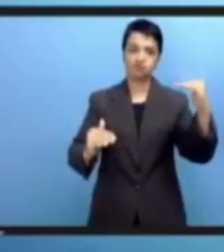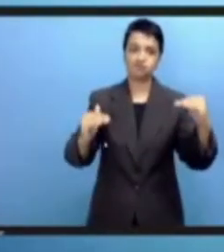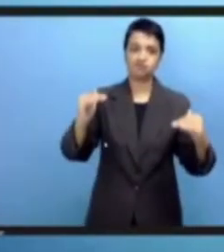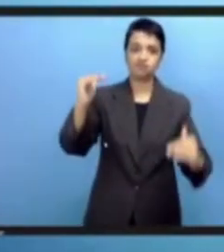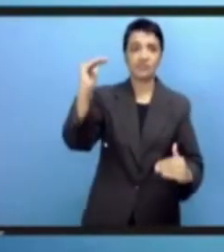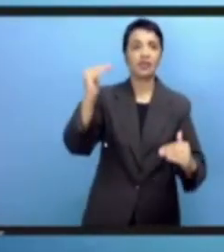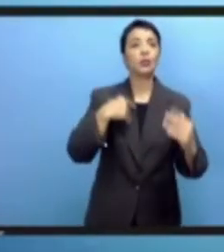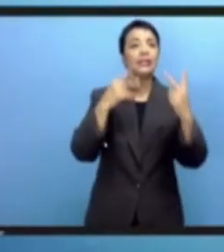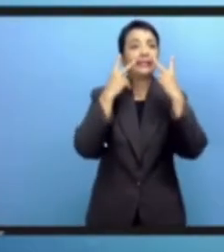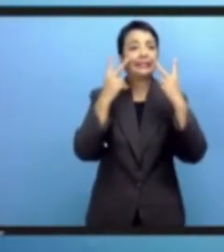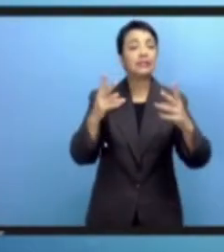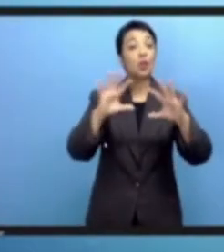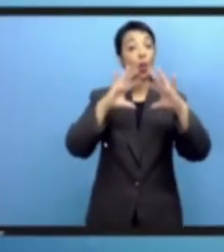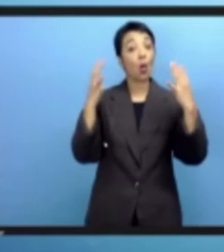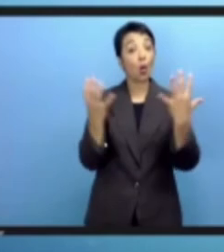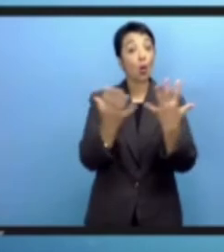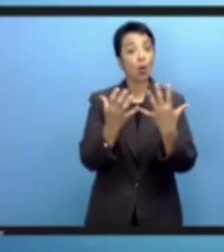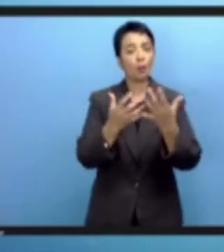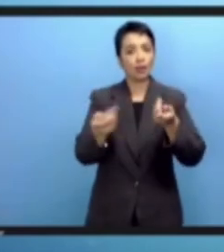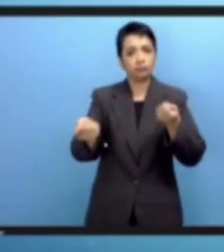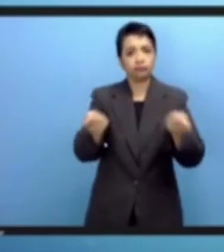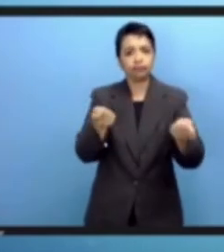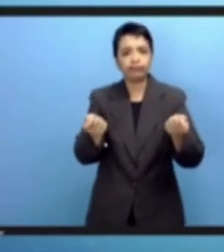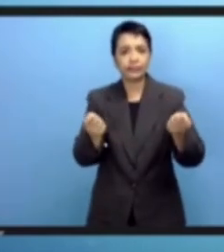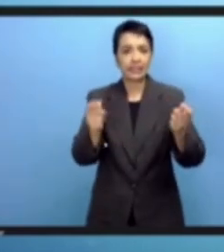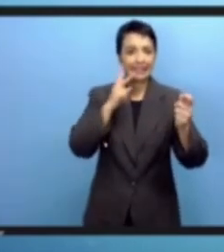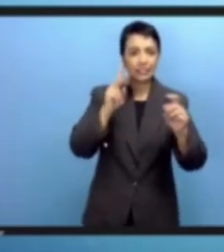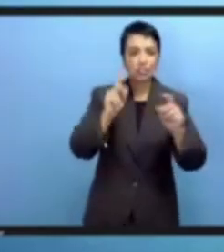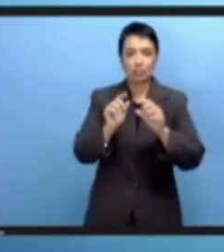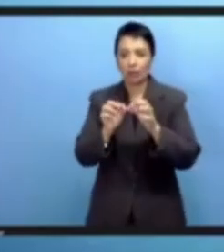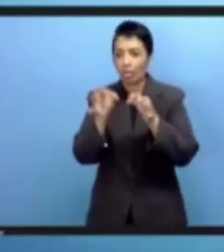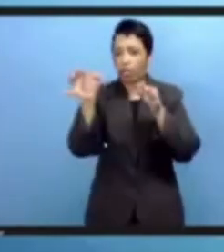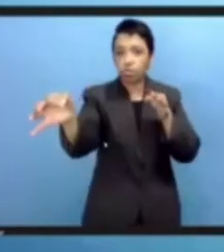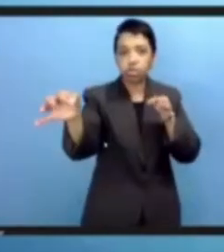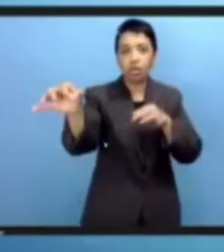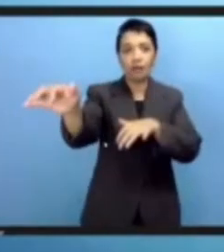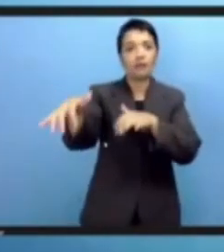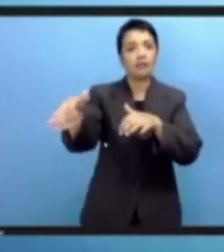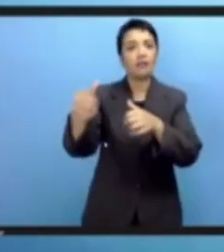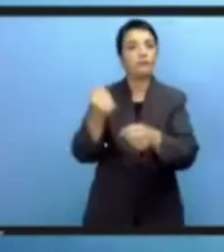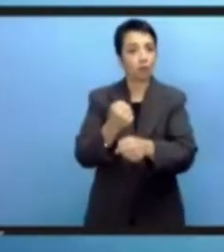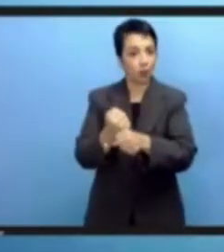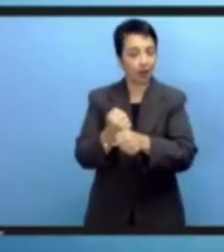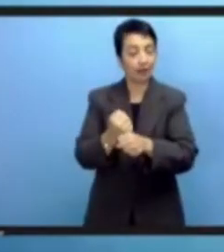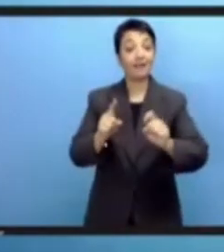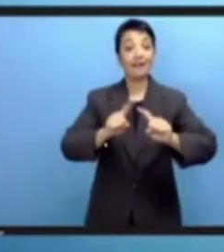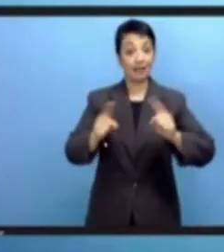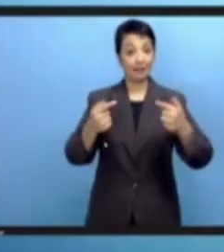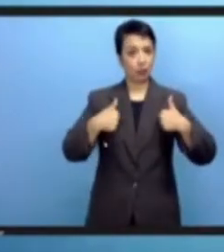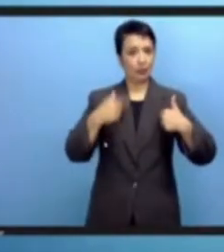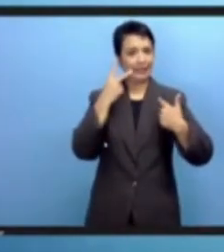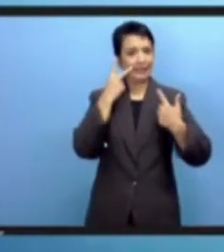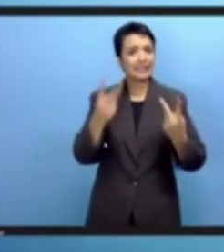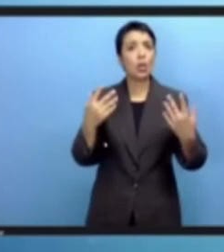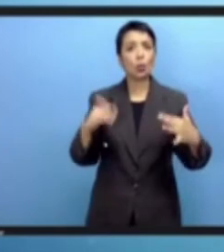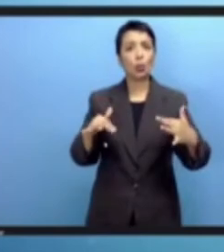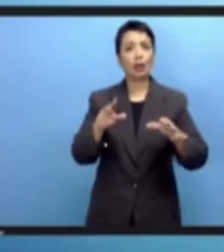أثناء الجائحة عندما تمكنت مجموعة صغيرة من السكان الاستمرار في أعمالهم بشكل آمن